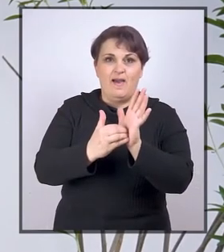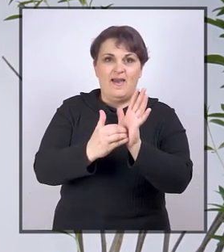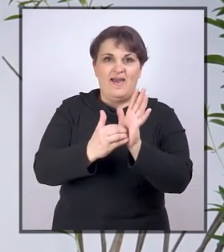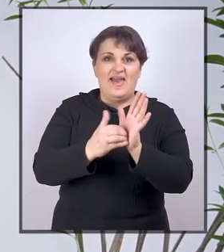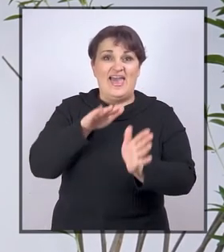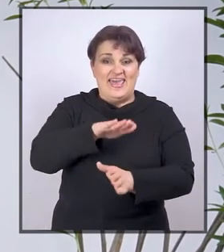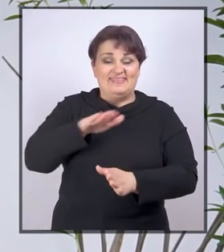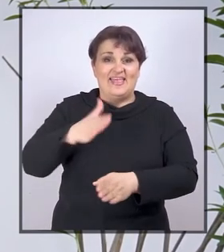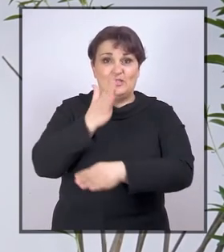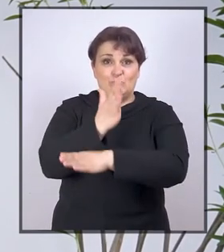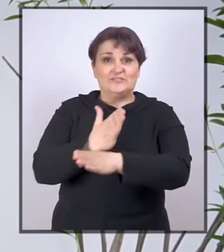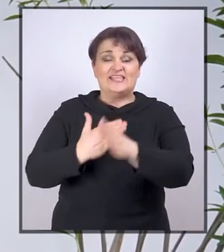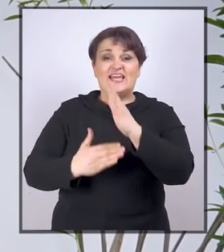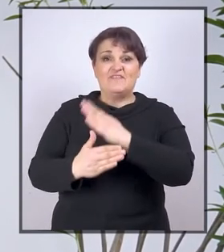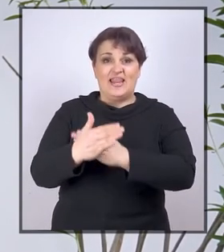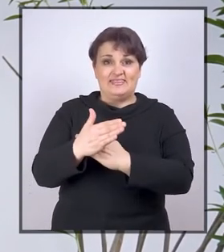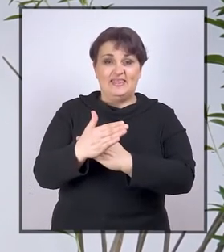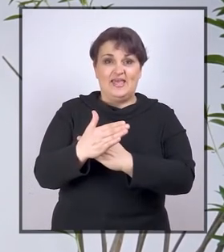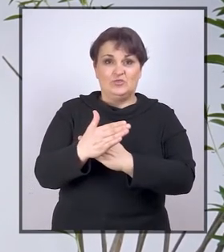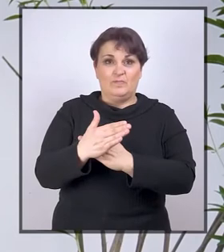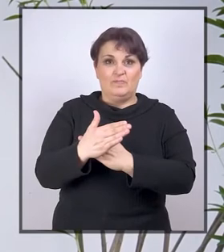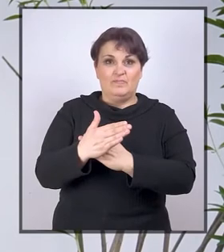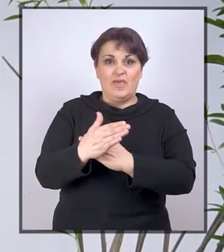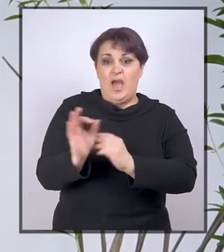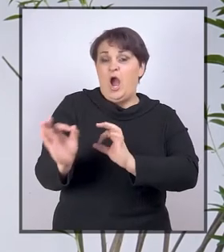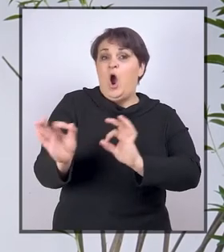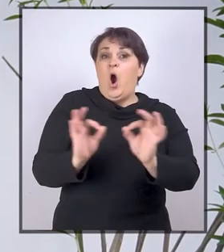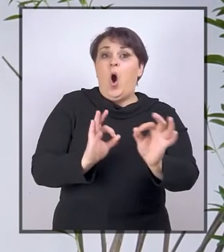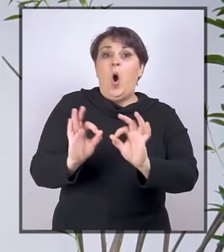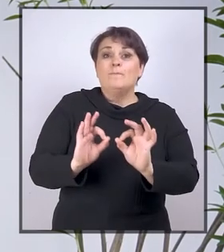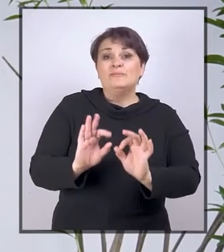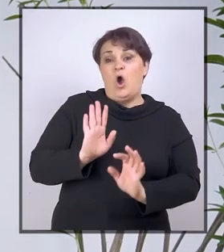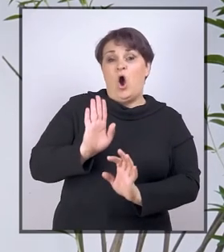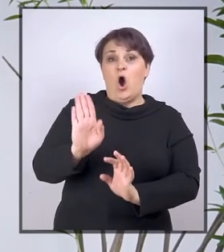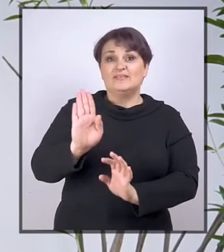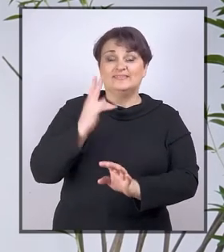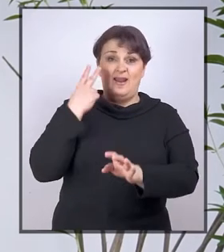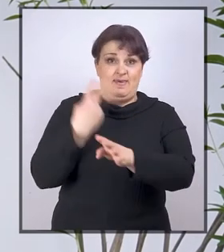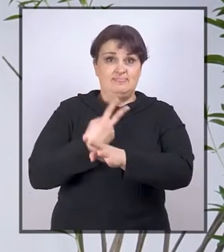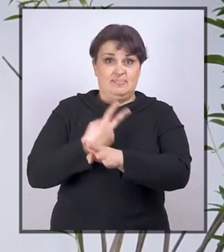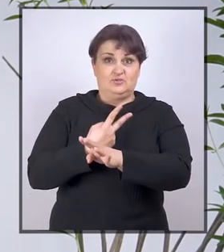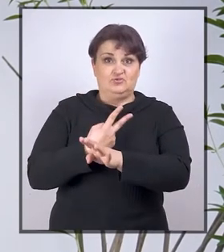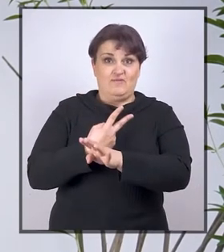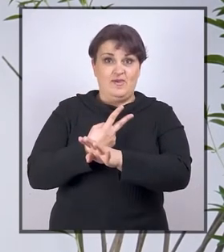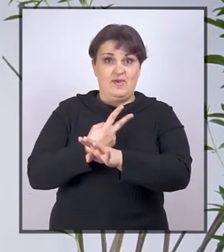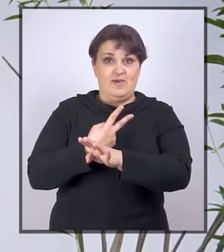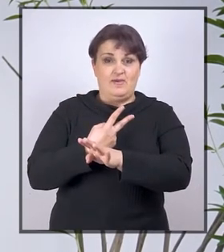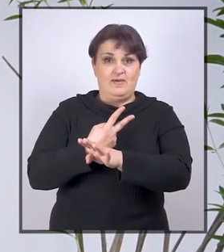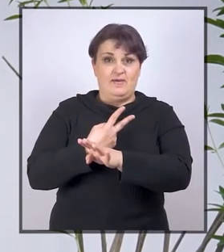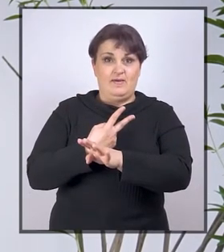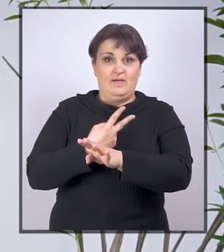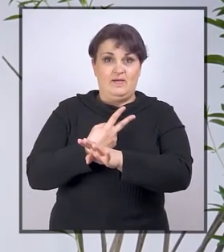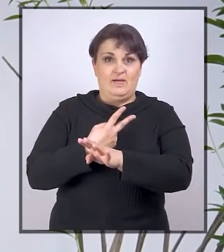djetetu sa invaliditetom, obezbijeđeni od strane države,